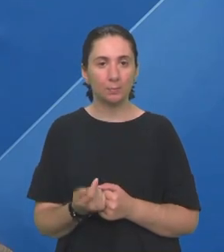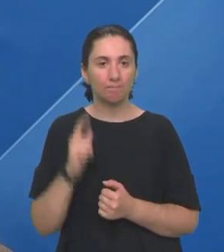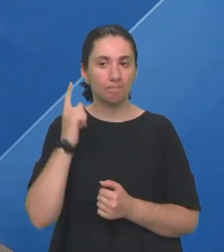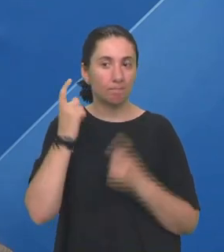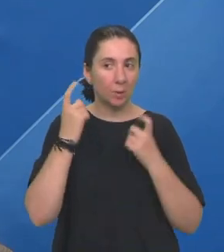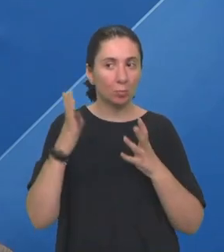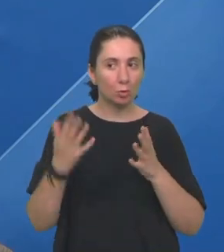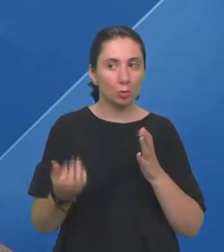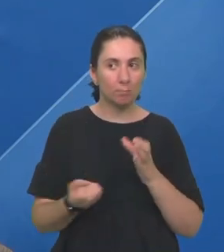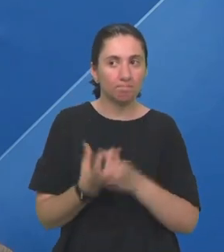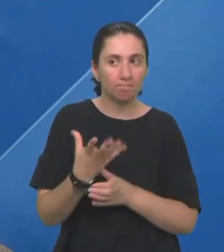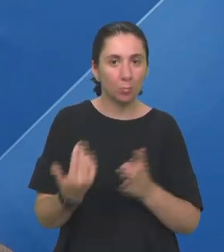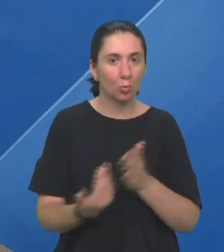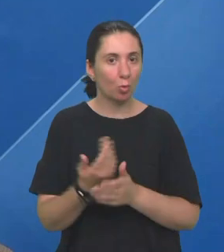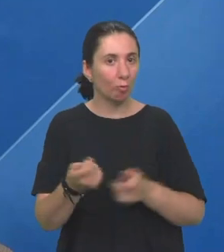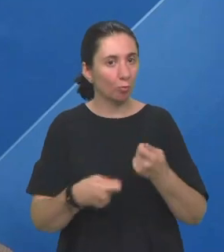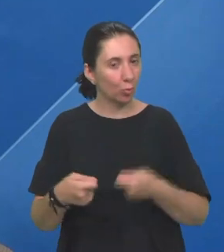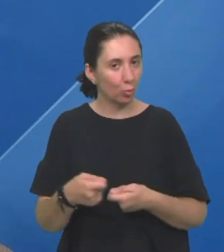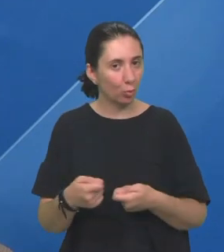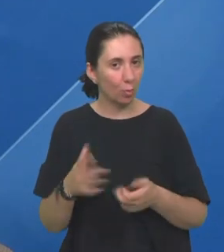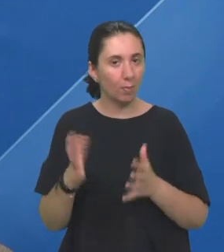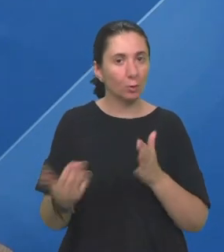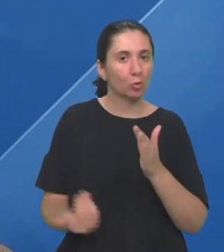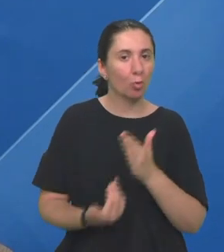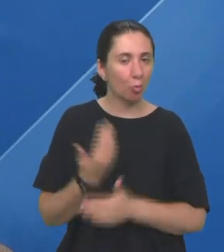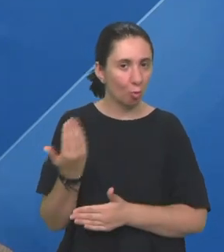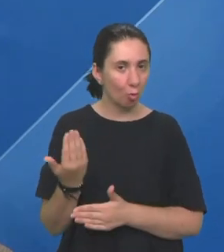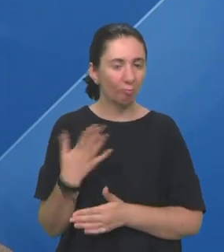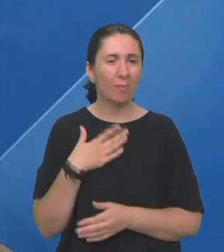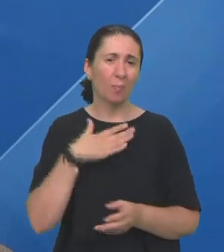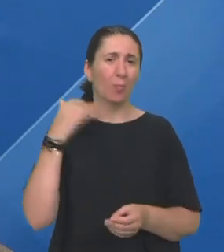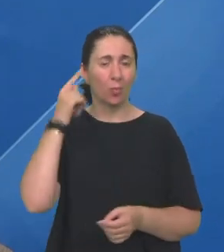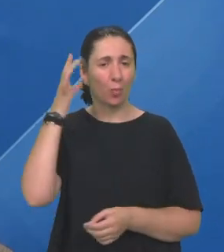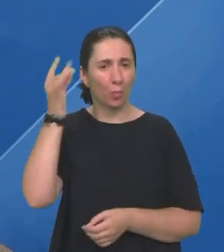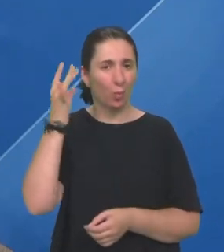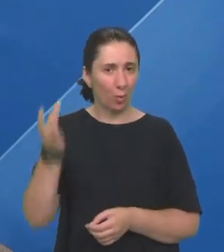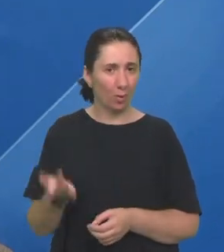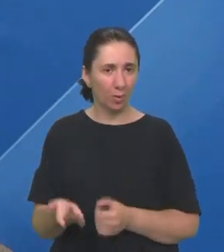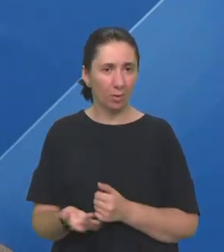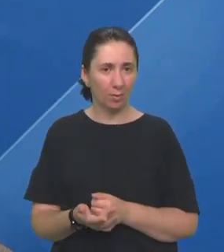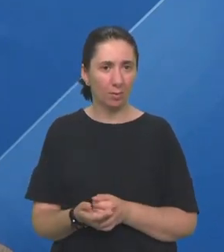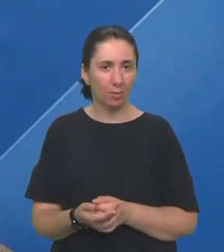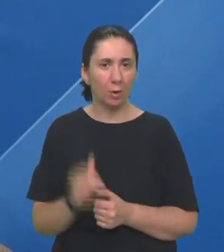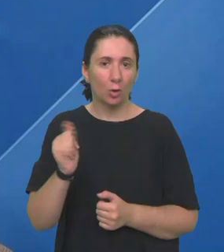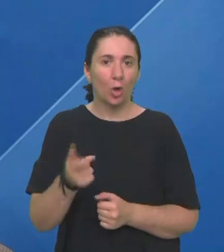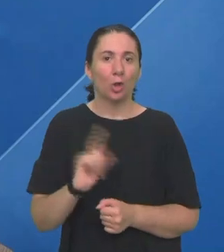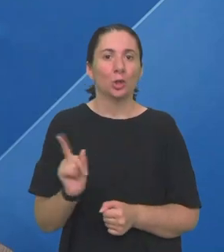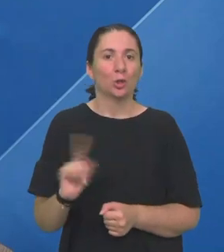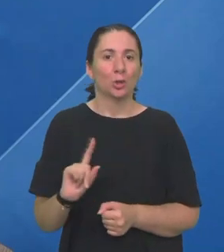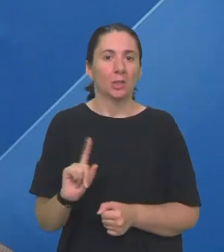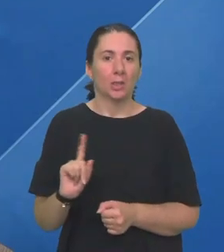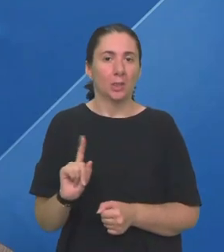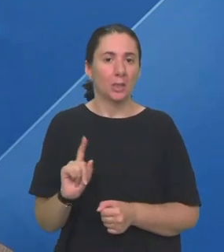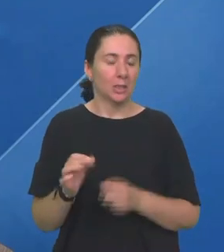Razmišljam možda otvoriti neku novu udrugu, nešto novo Imam puno ideja Još nisam